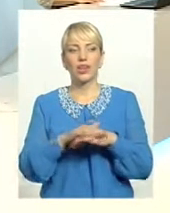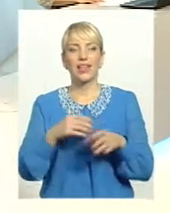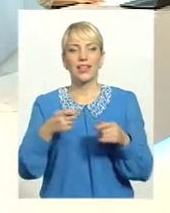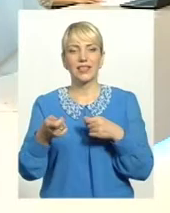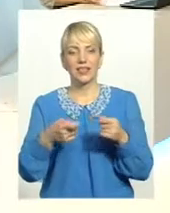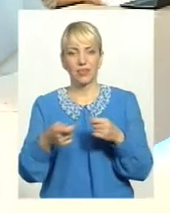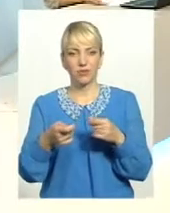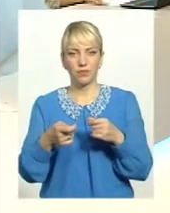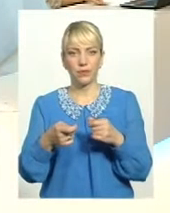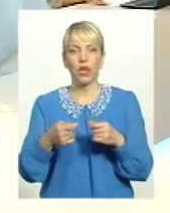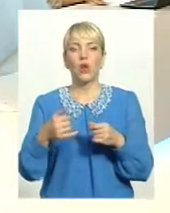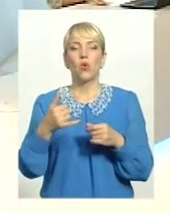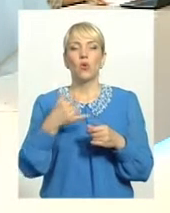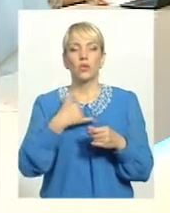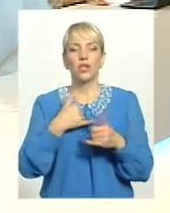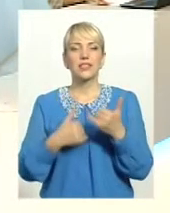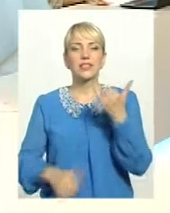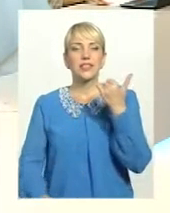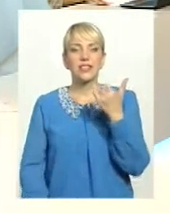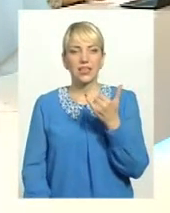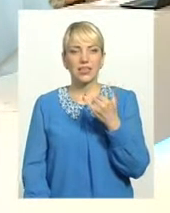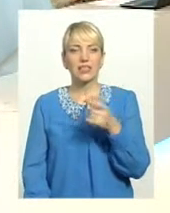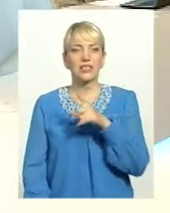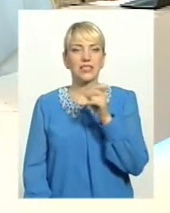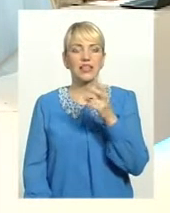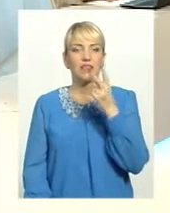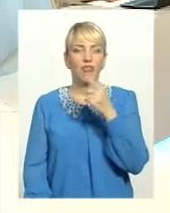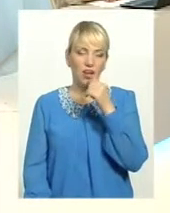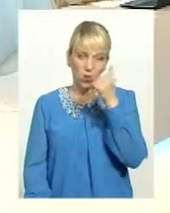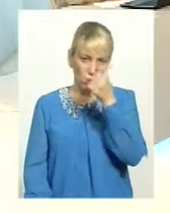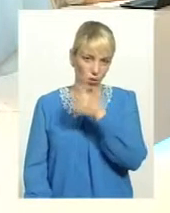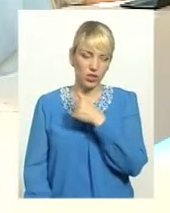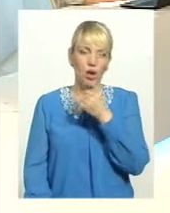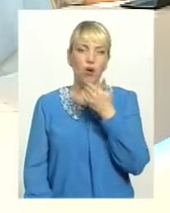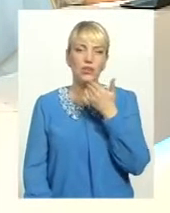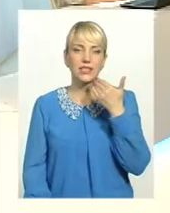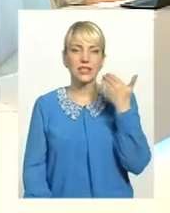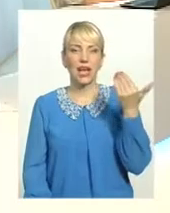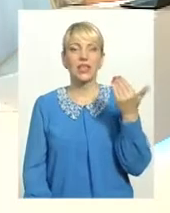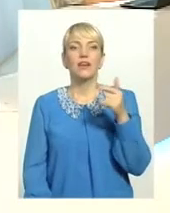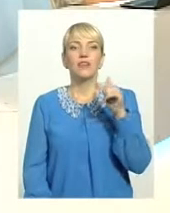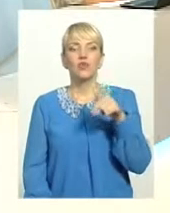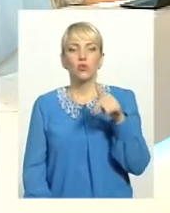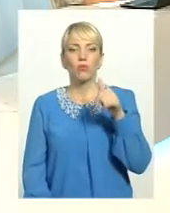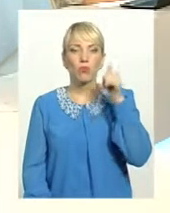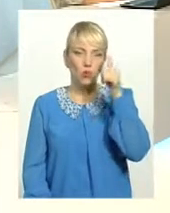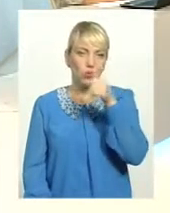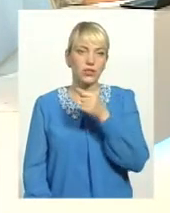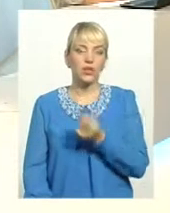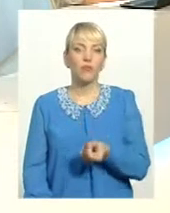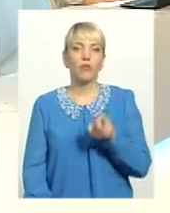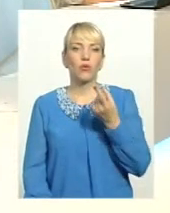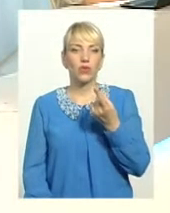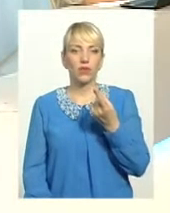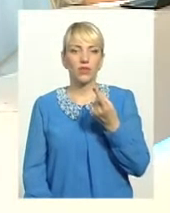сказав, у нас за два роки останніх в цьому році появилась тенденція